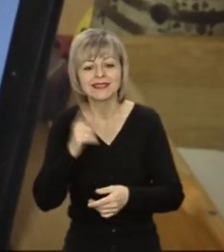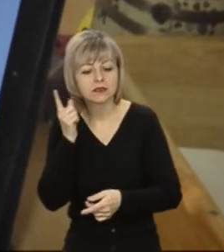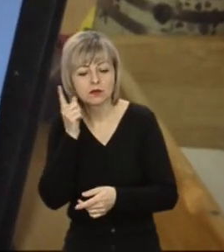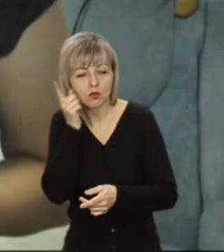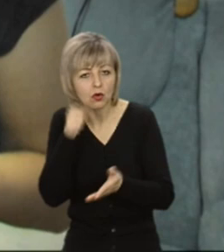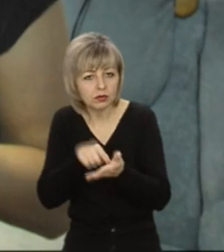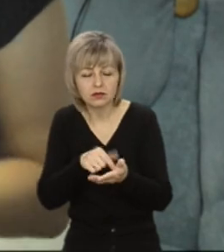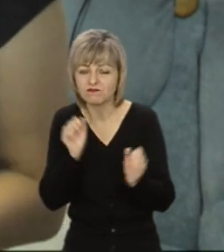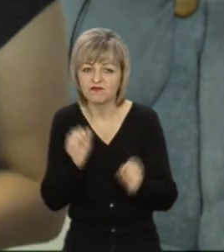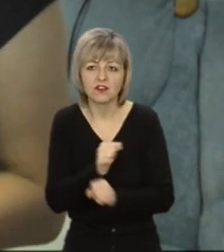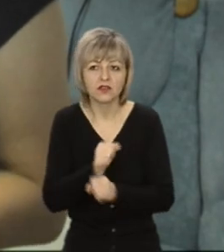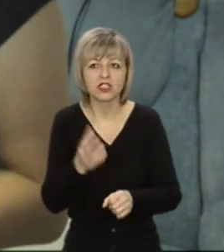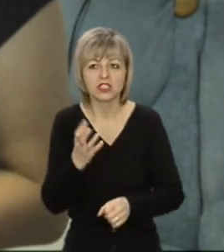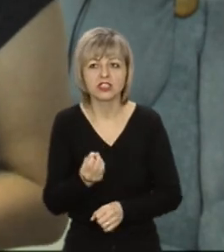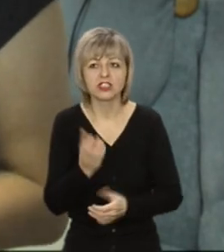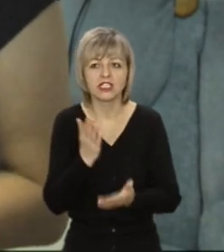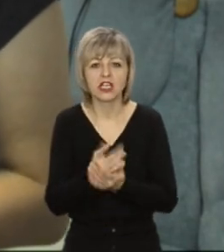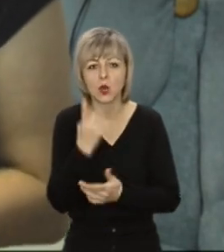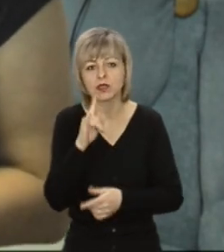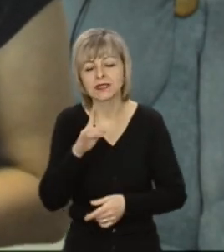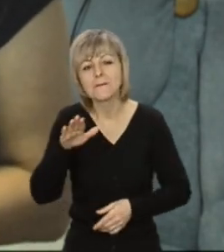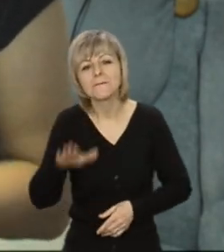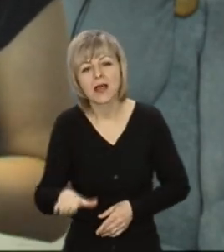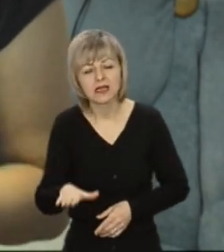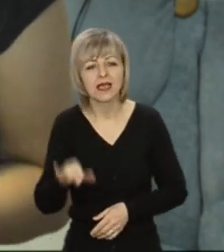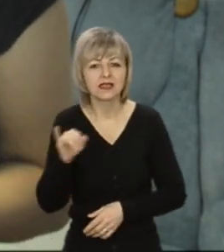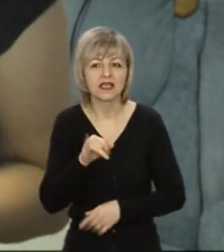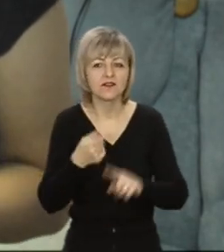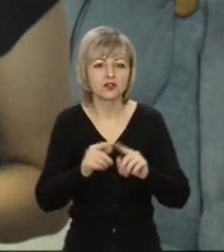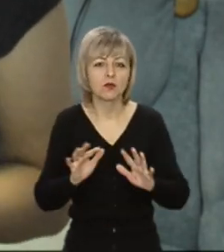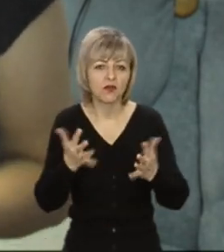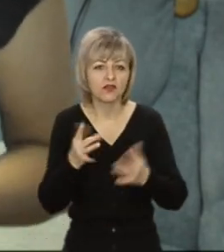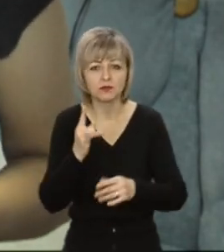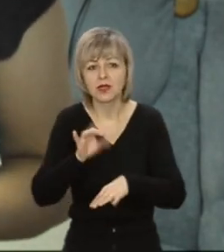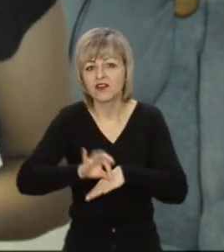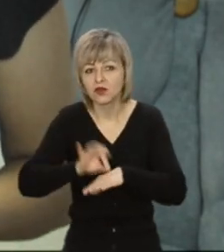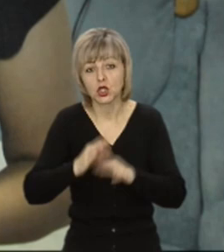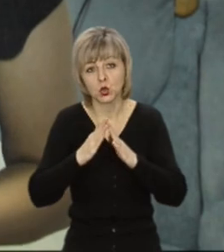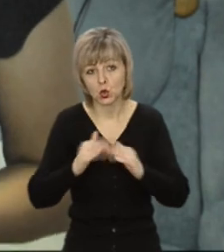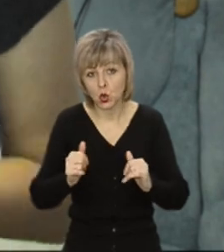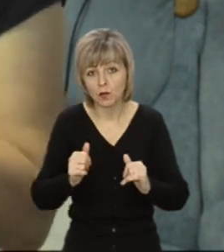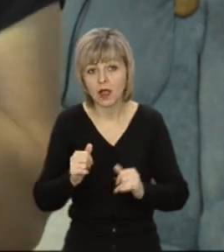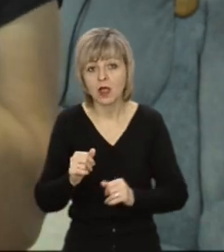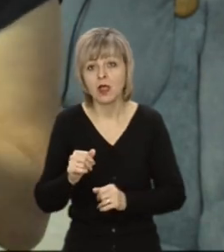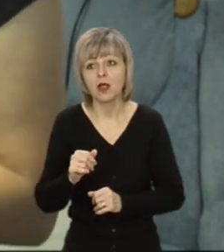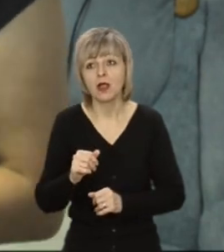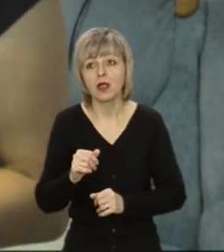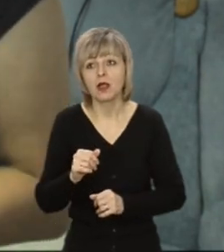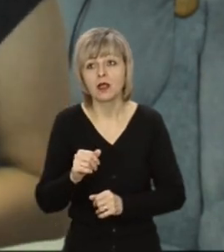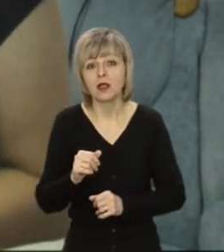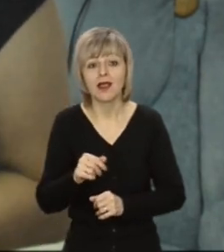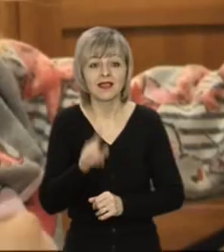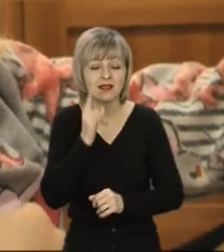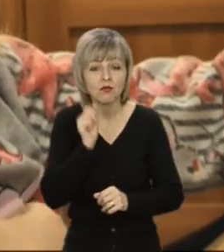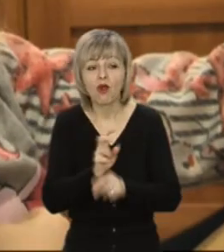практично неможливо. У мене є ще одна дитина, маленька. І от в даному випадку вона зараз хворіє, і вона вдома. То вона може прийти на уроки